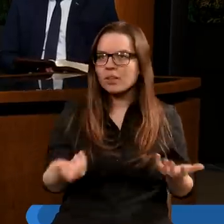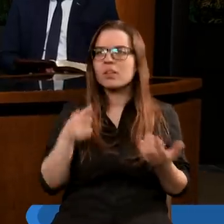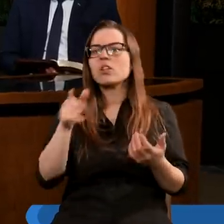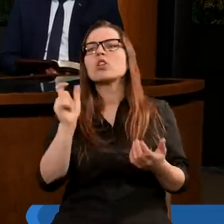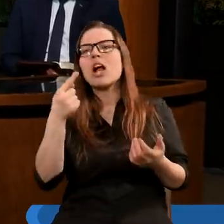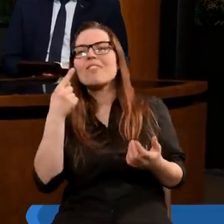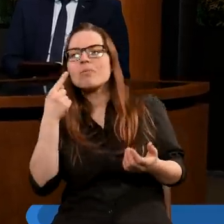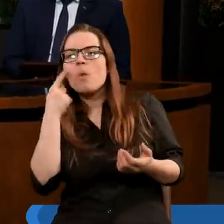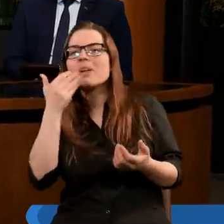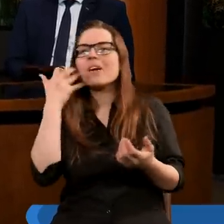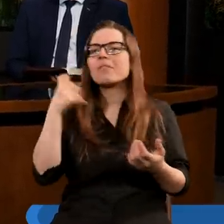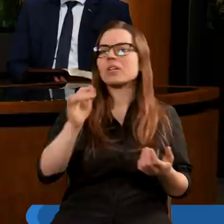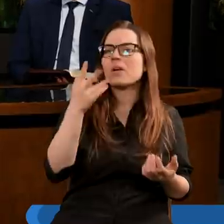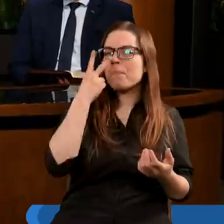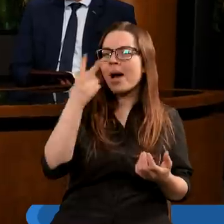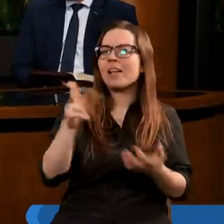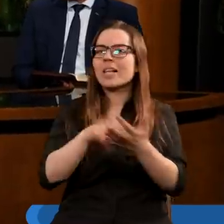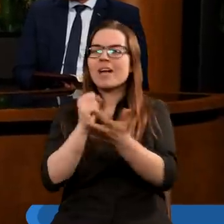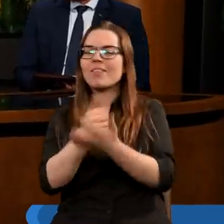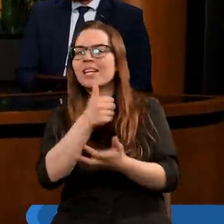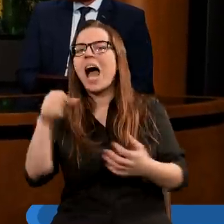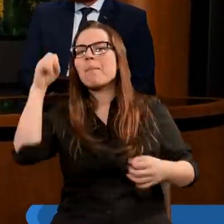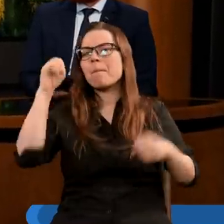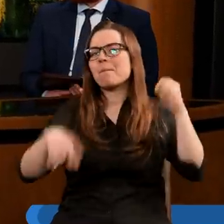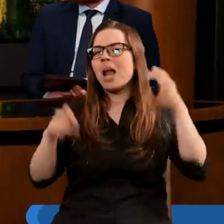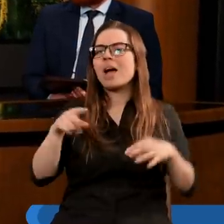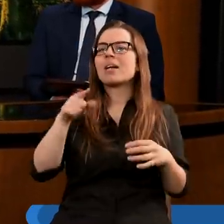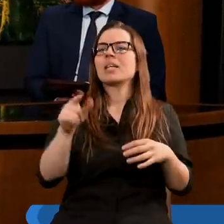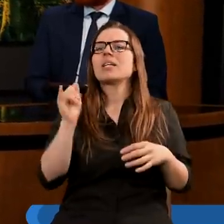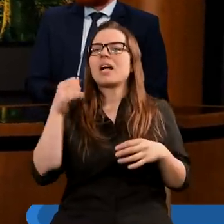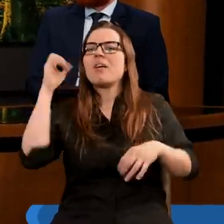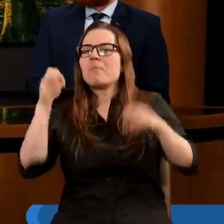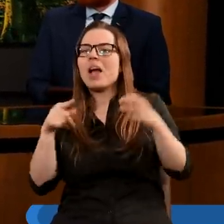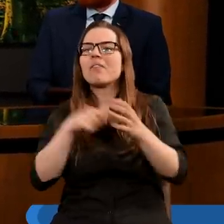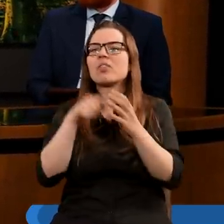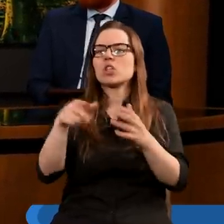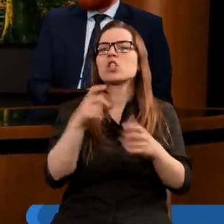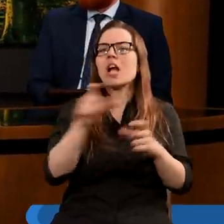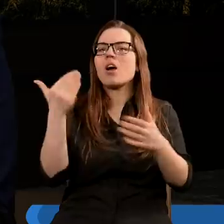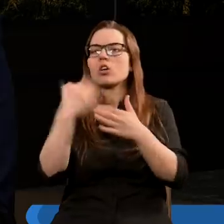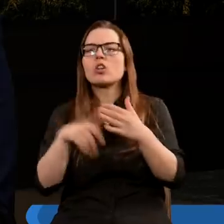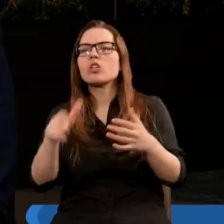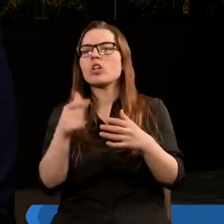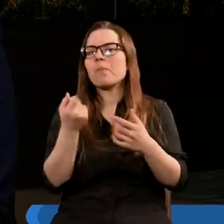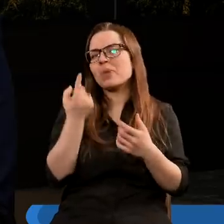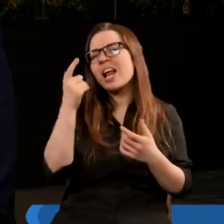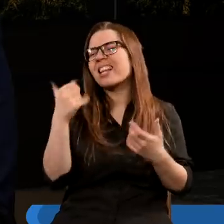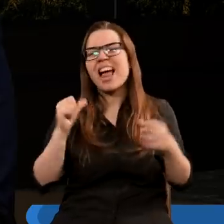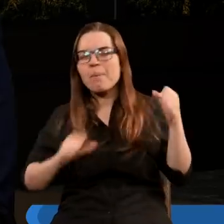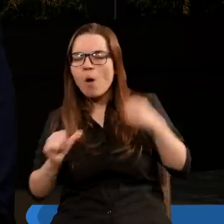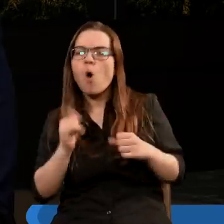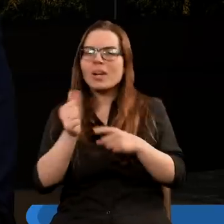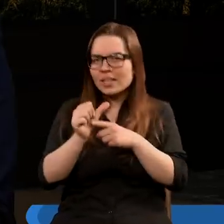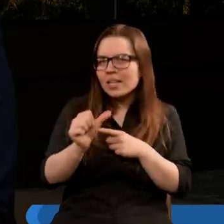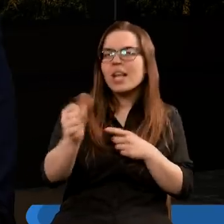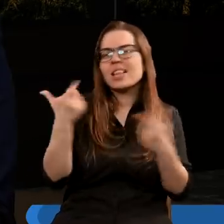wspomniałeś, że kiedy patrzymy na kwestię samej plagi, to zawsze w związku z plagą, zwłaszcza z plagą ostateczną, pojawia się jakiś niepokój, coś